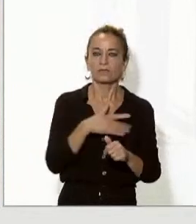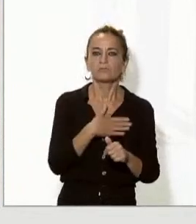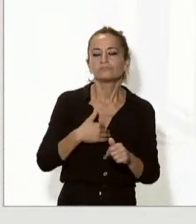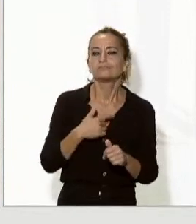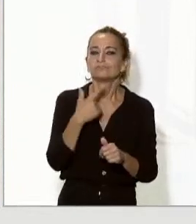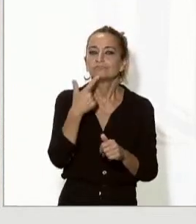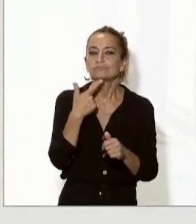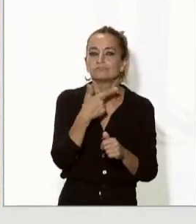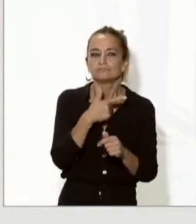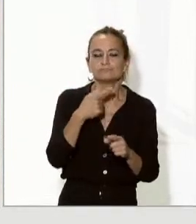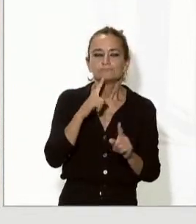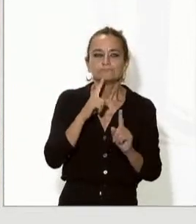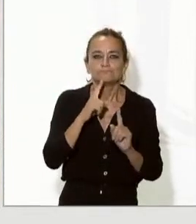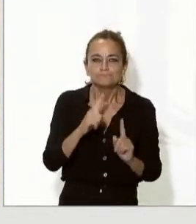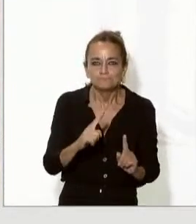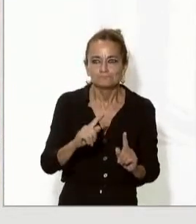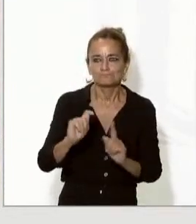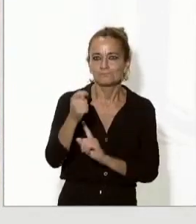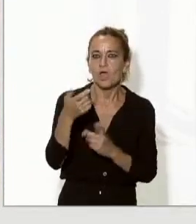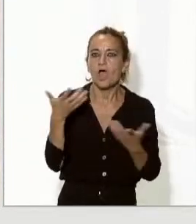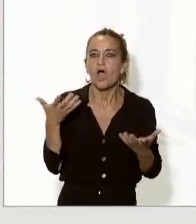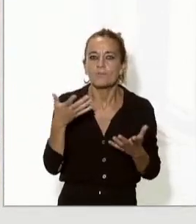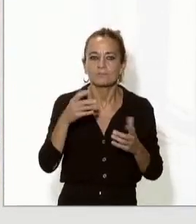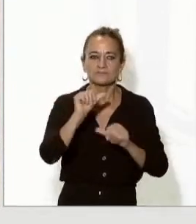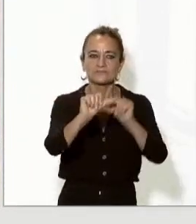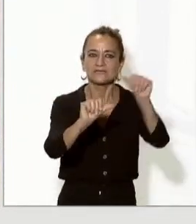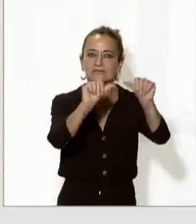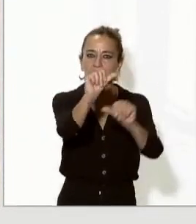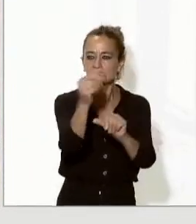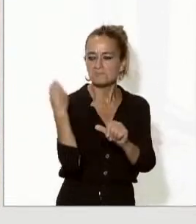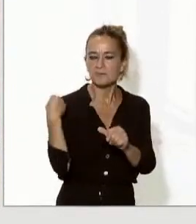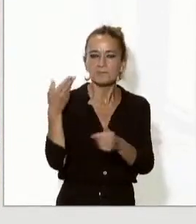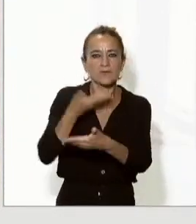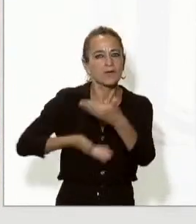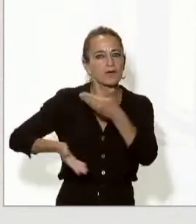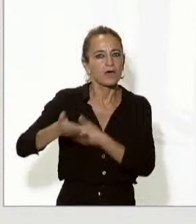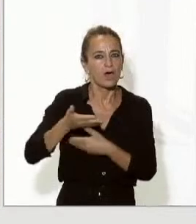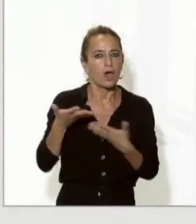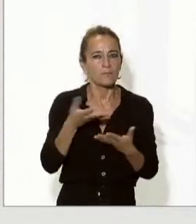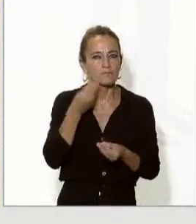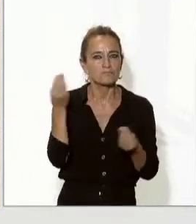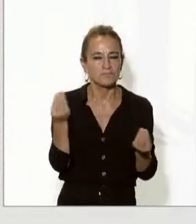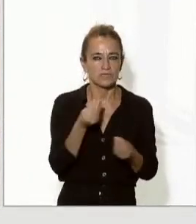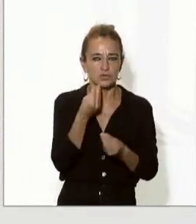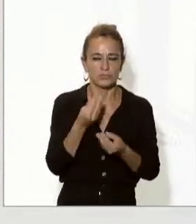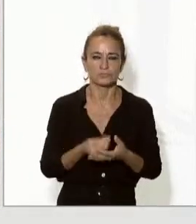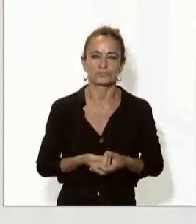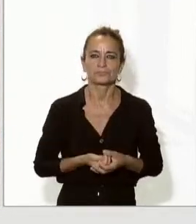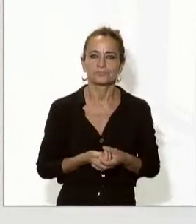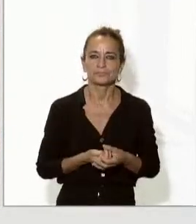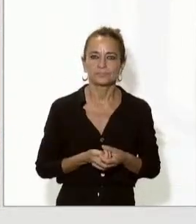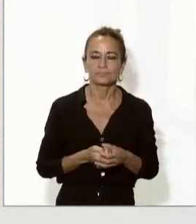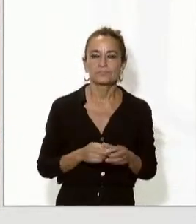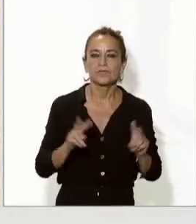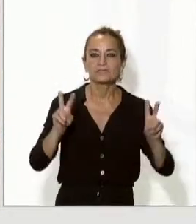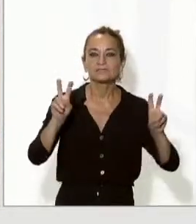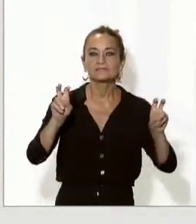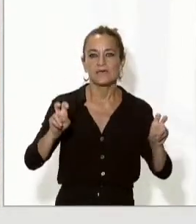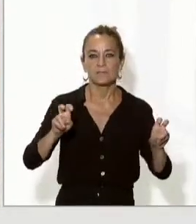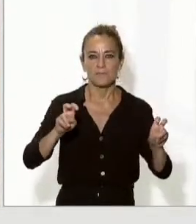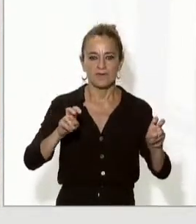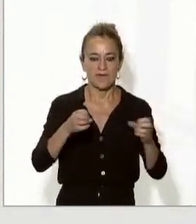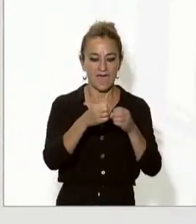podem potenciar i desenvolupar aquesta col·laboració i també enllaçant amb aquesta qüestió també de la transició energètica,